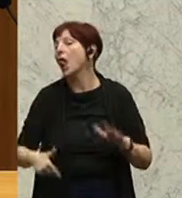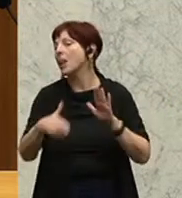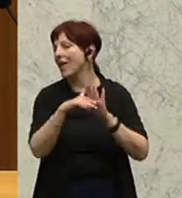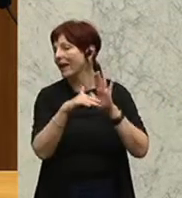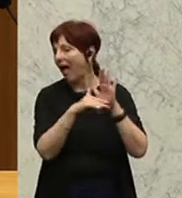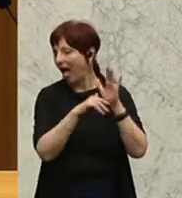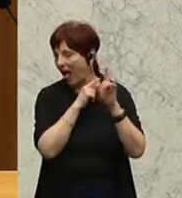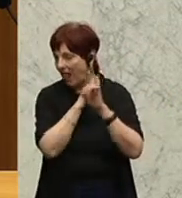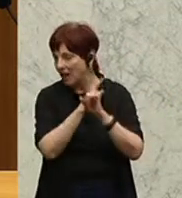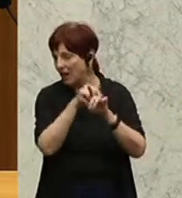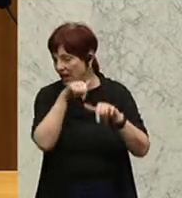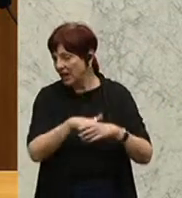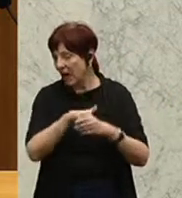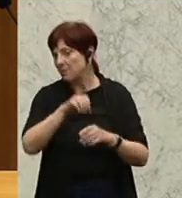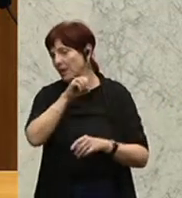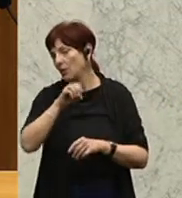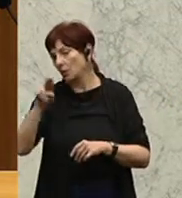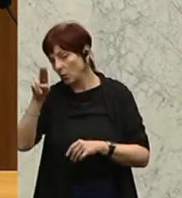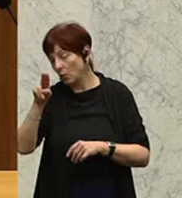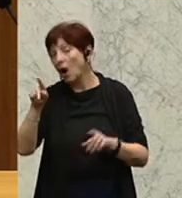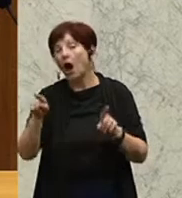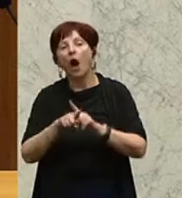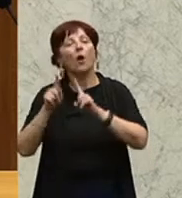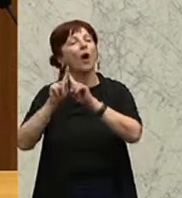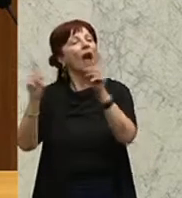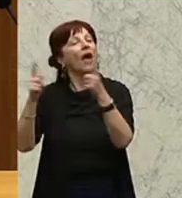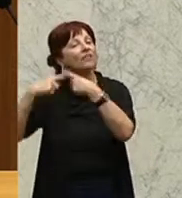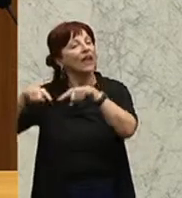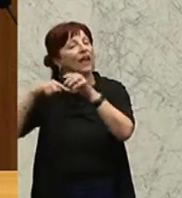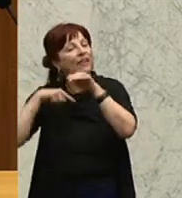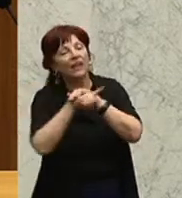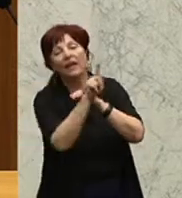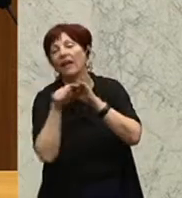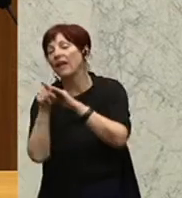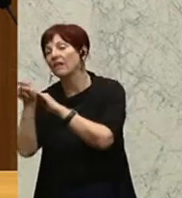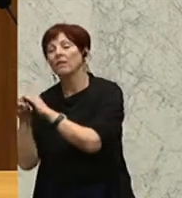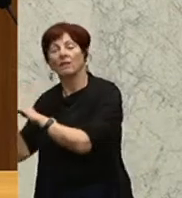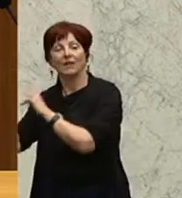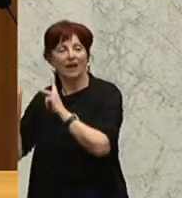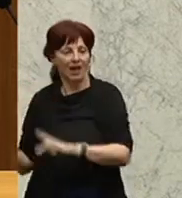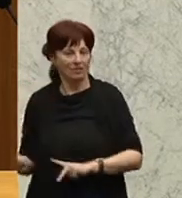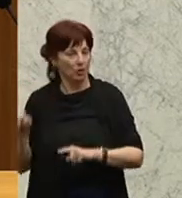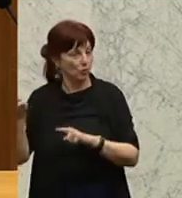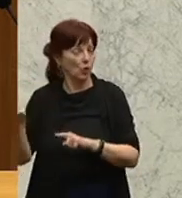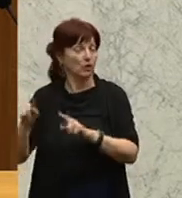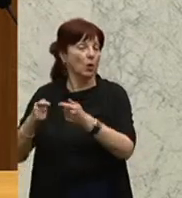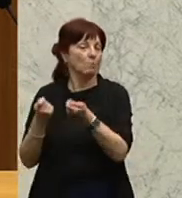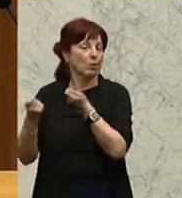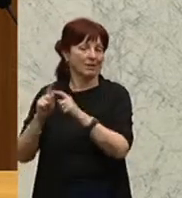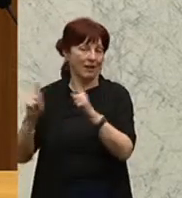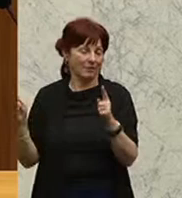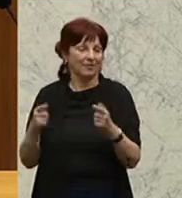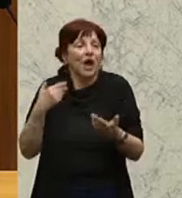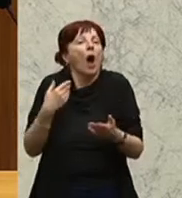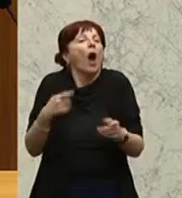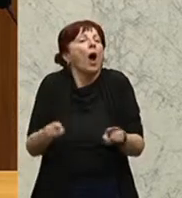auch in andere Länder, die vielleicht eine ganz andere Migrationspolitik haben, bewegen können. Auch deshalb kann es nur gemeinsame Lösungen